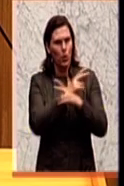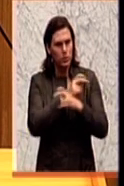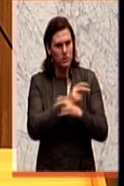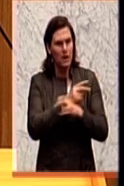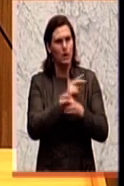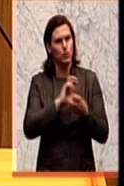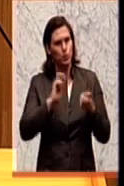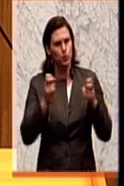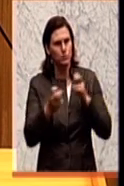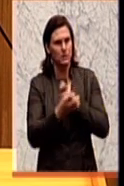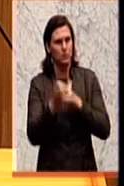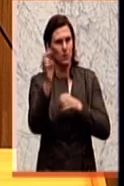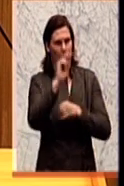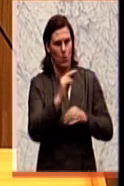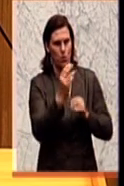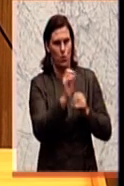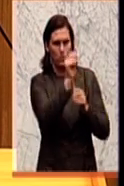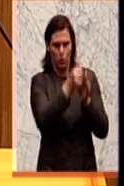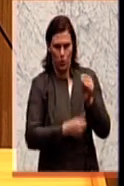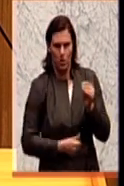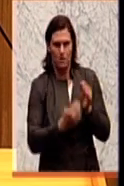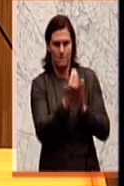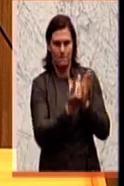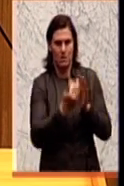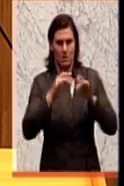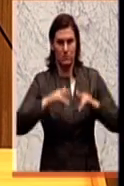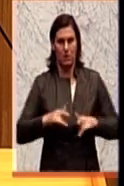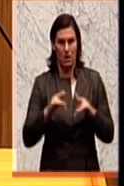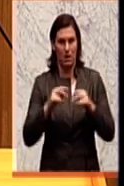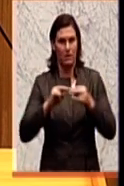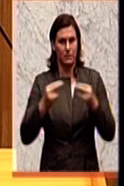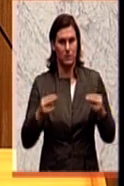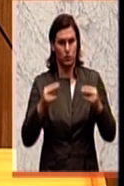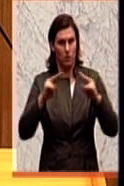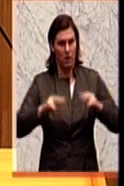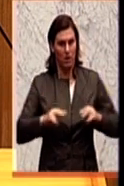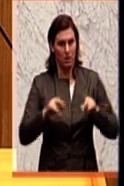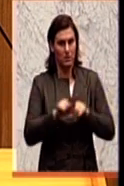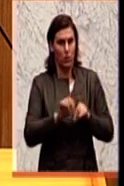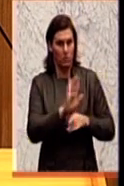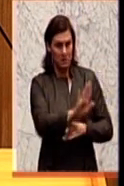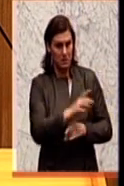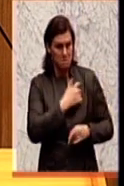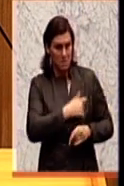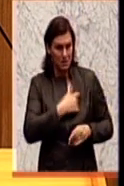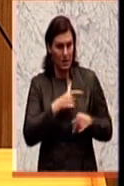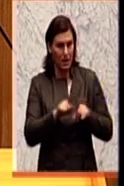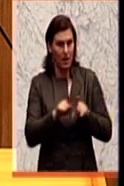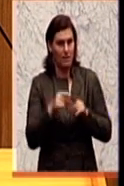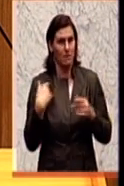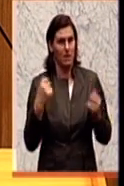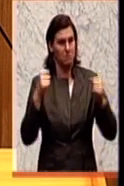Vorratsdatenspeicherung, die ja hier im Nationalrat auch mit Zustimmung Ihrer Fraktion beschlossen wurde,